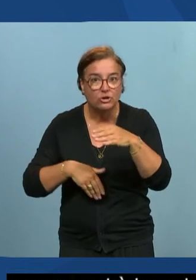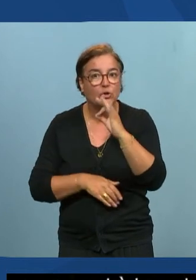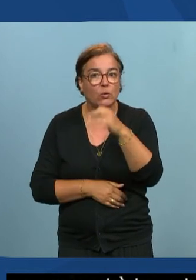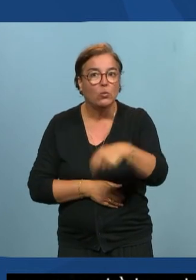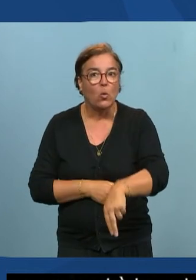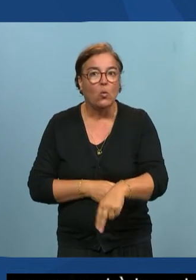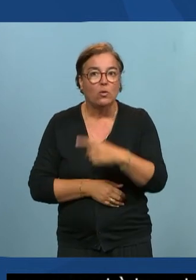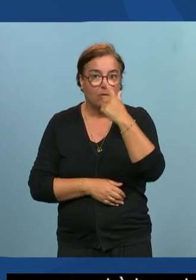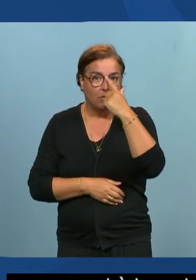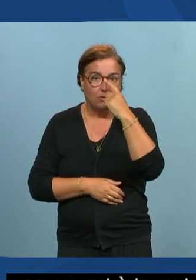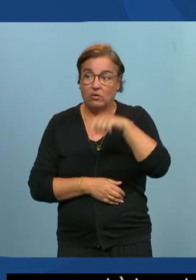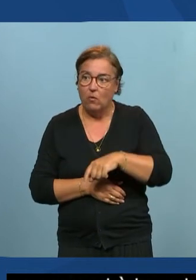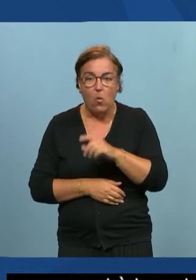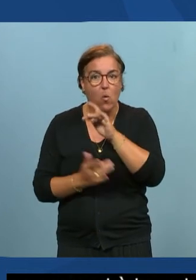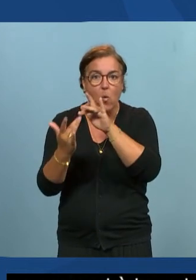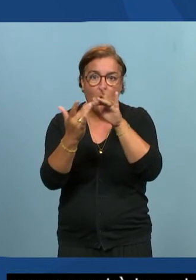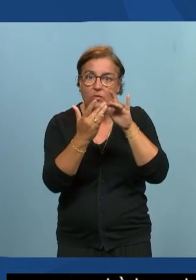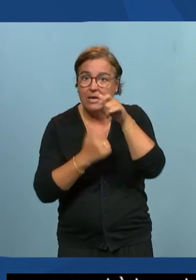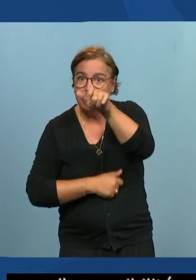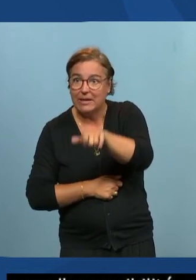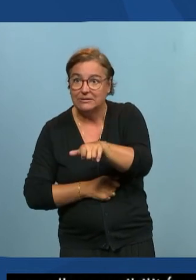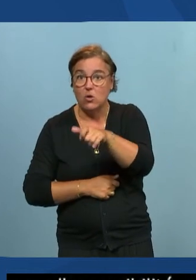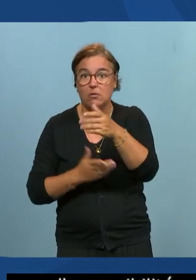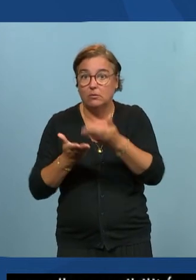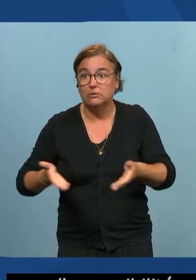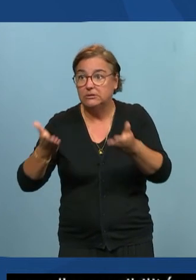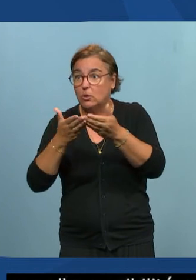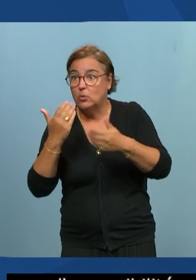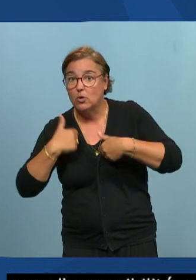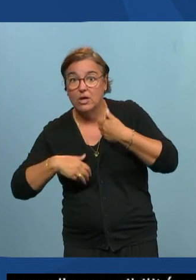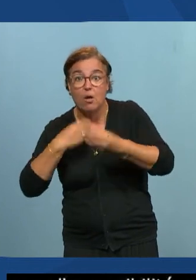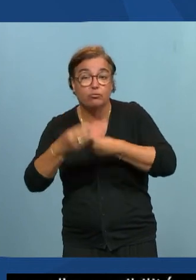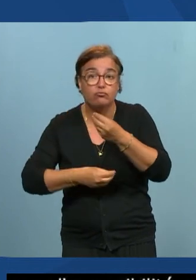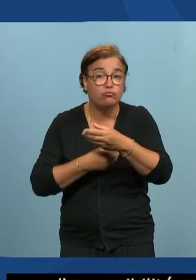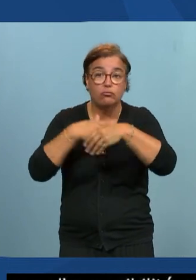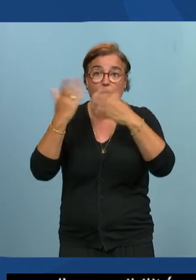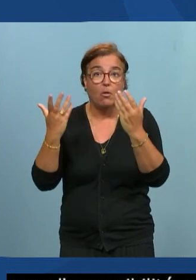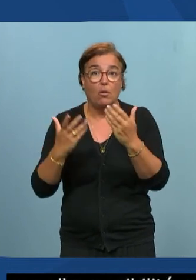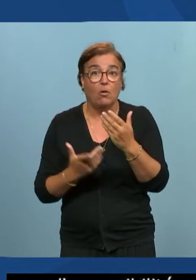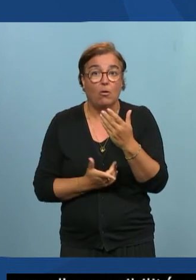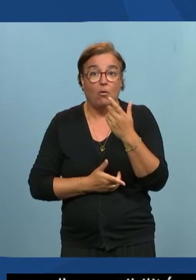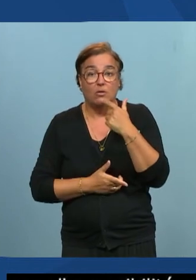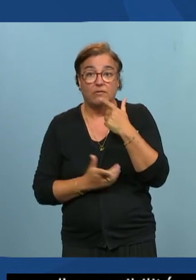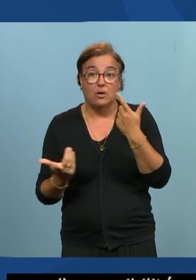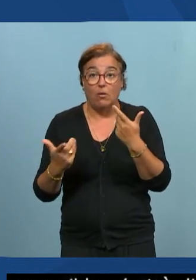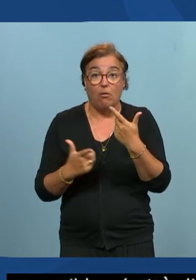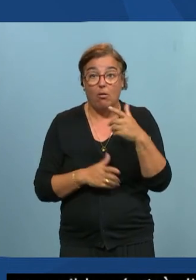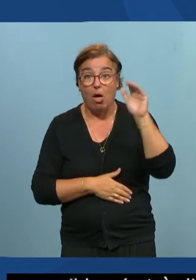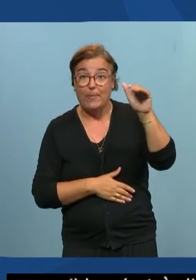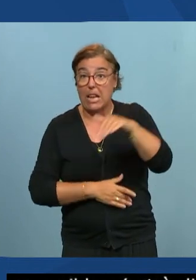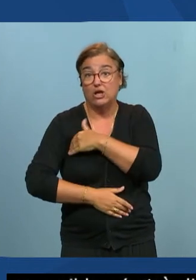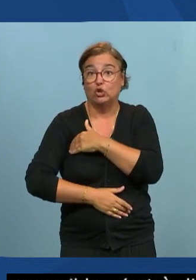donc contacter les personnes enfermées par l'accessibilité ou faire auditer le site par une agence